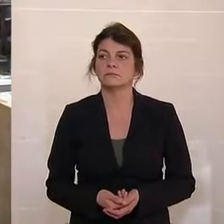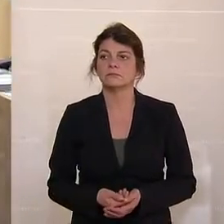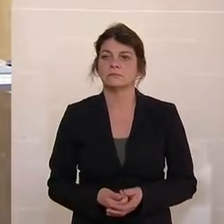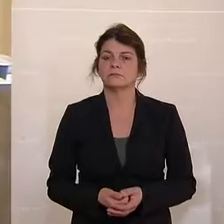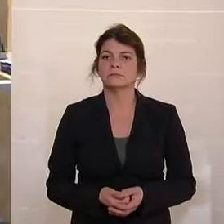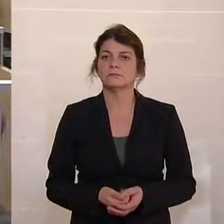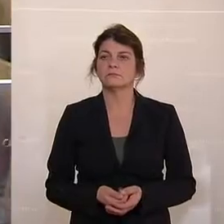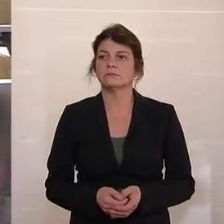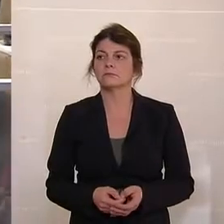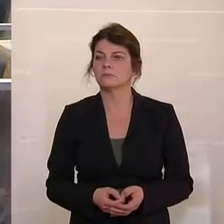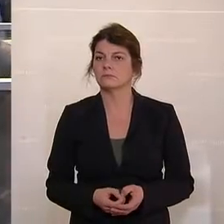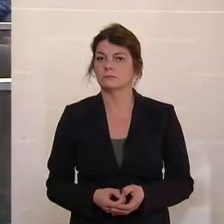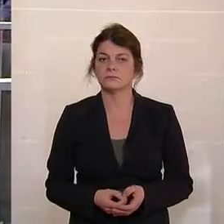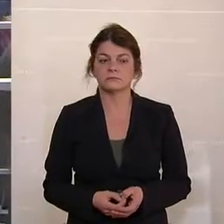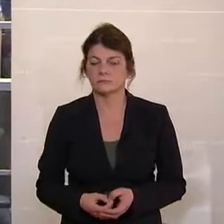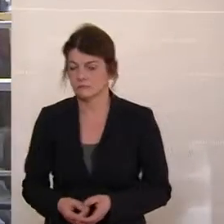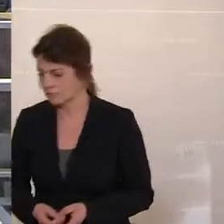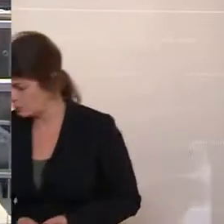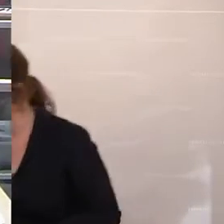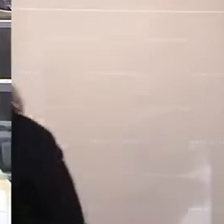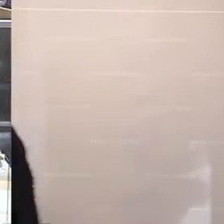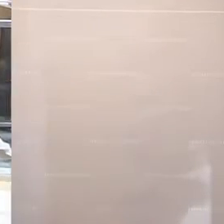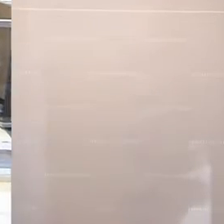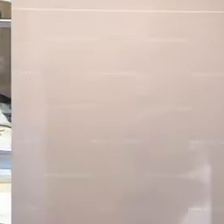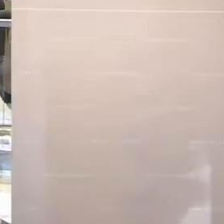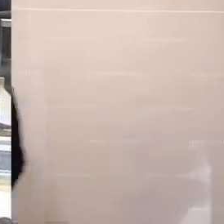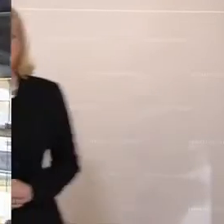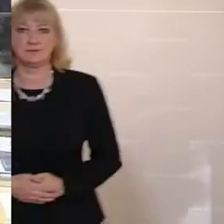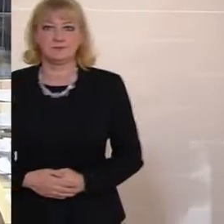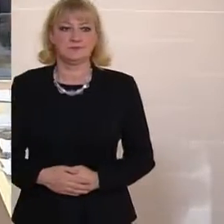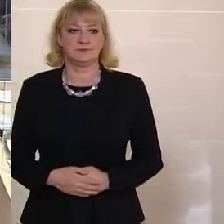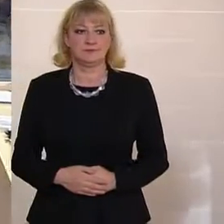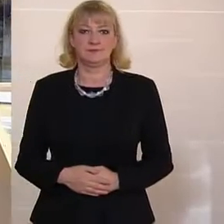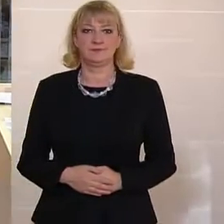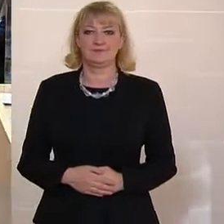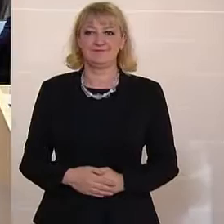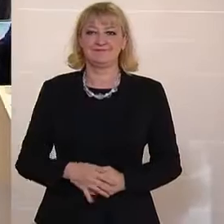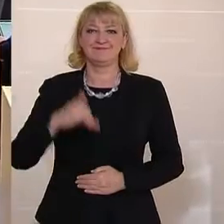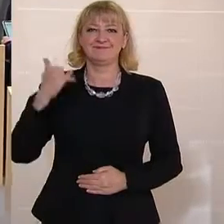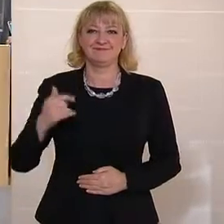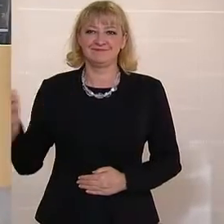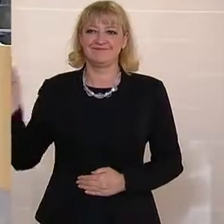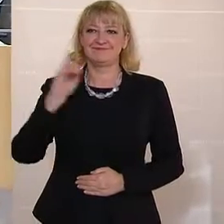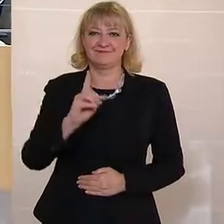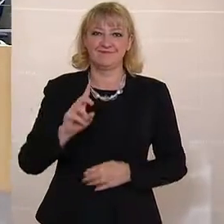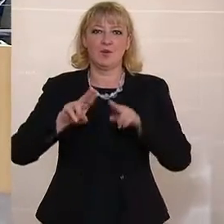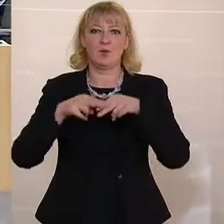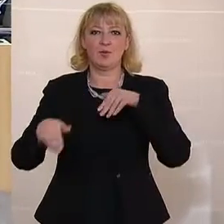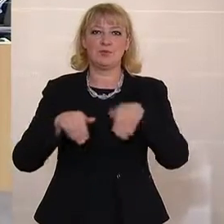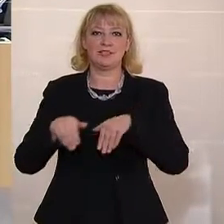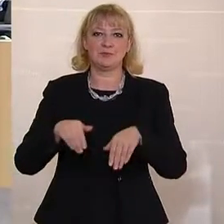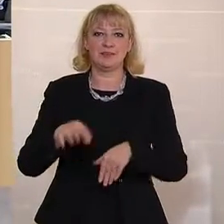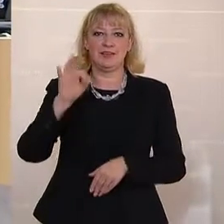Martina Künzberg-Sarie war das von INEOS. befürwortet den Querenstieg in den Kindergarten, in den